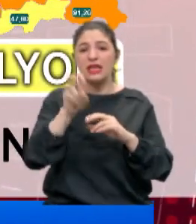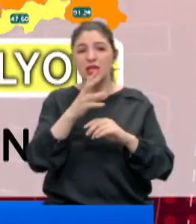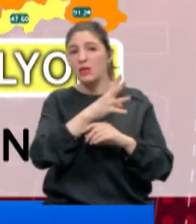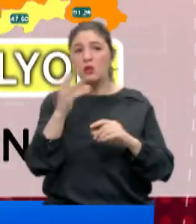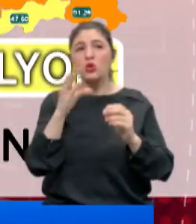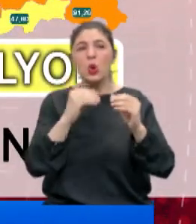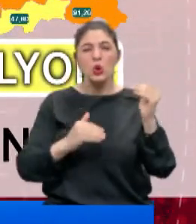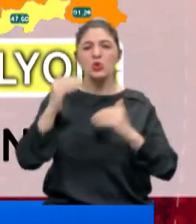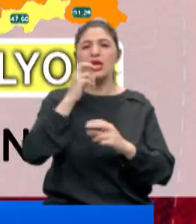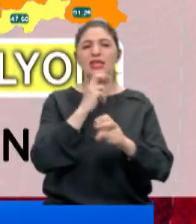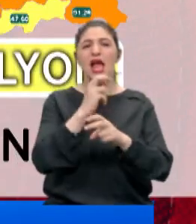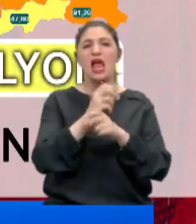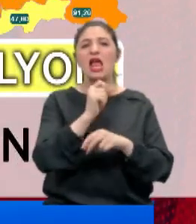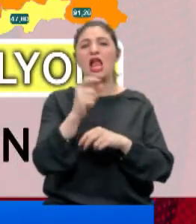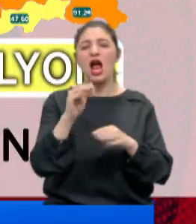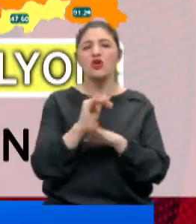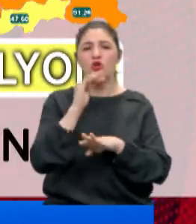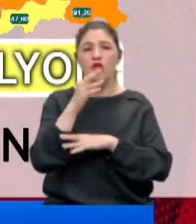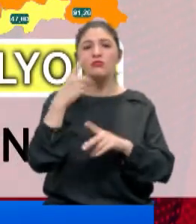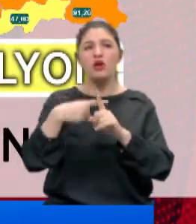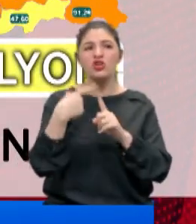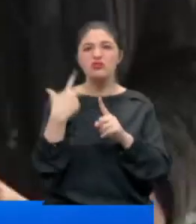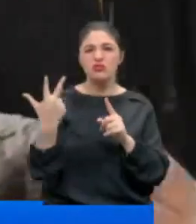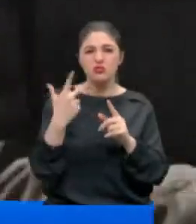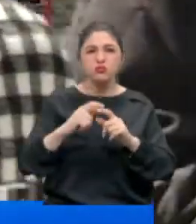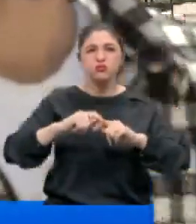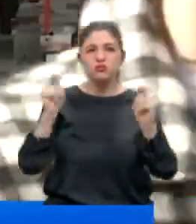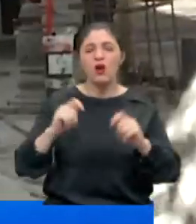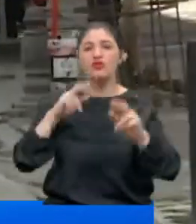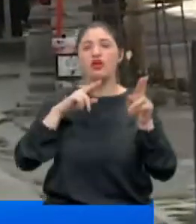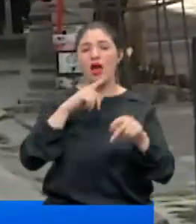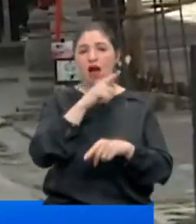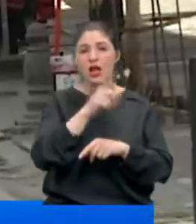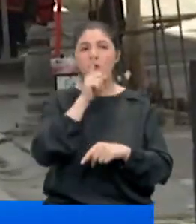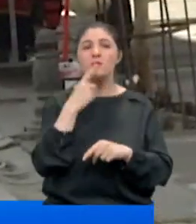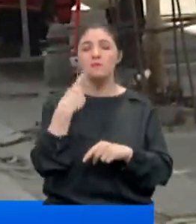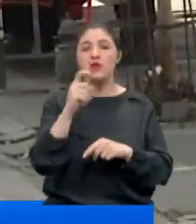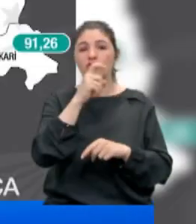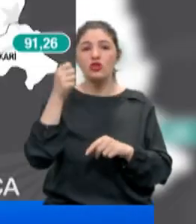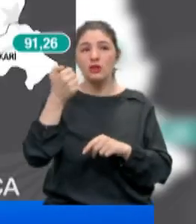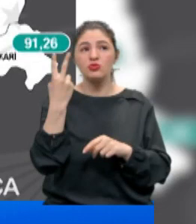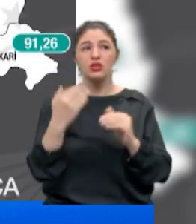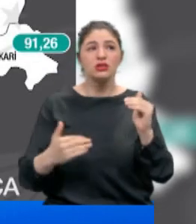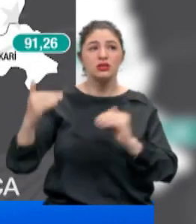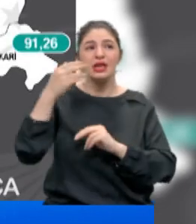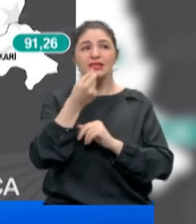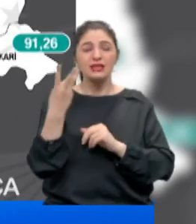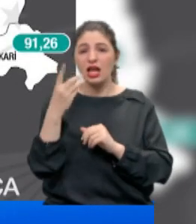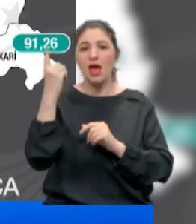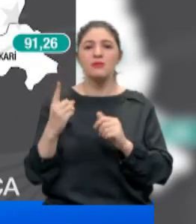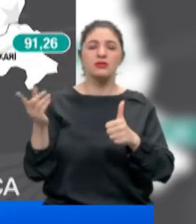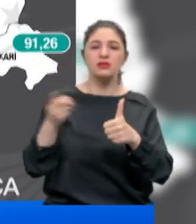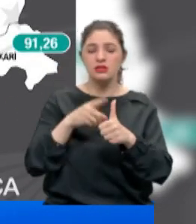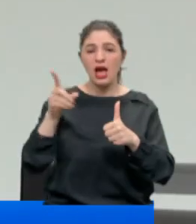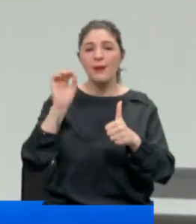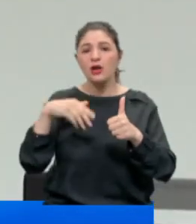milyonu çok yüksek riskli illerde yaşıyor. Vaka artışındaki rekor Çanakkale'de. 100 binde 962'ye aşan vaka sayısıyla ilk sırada.